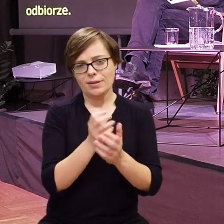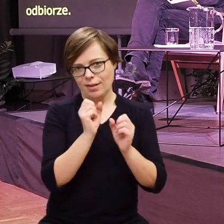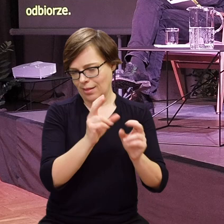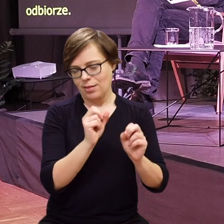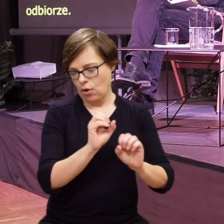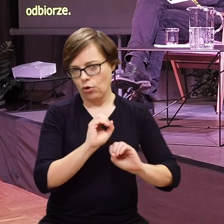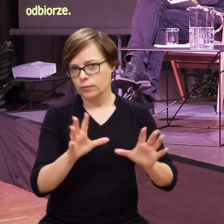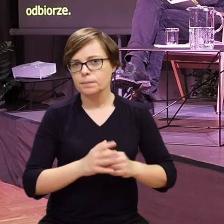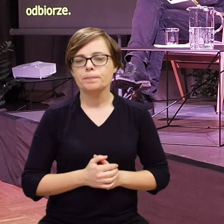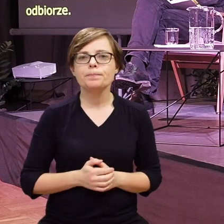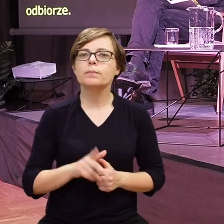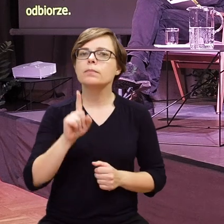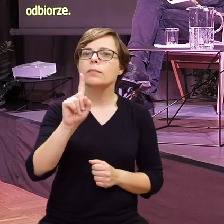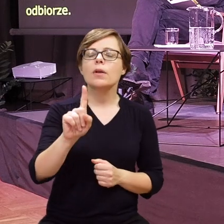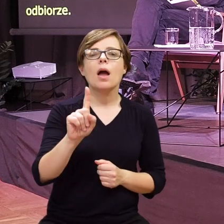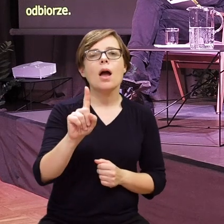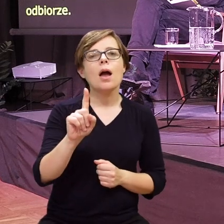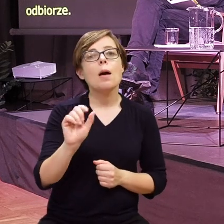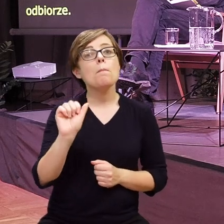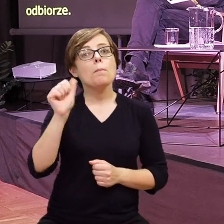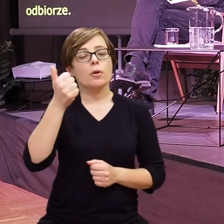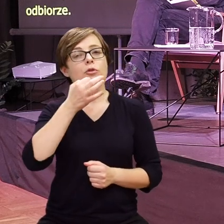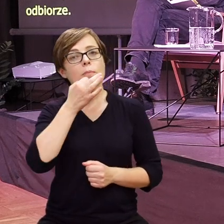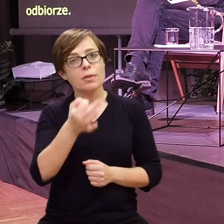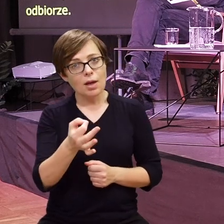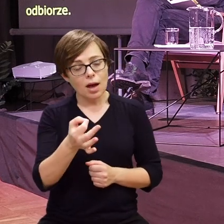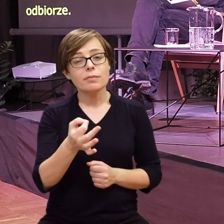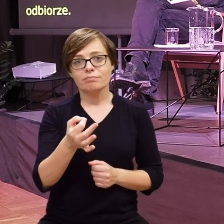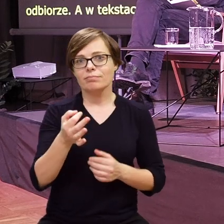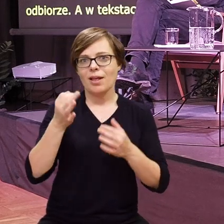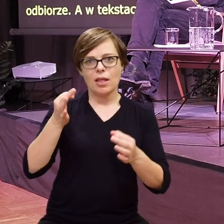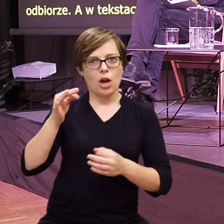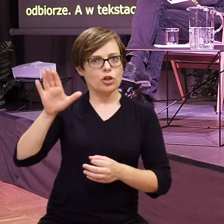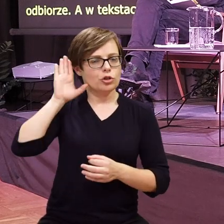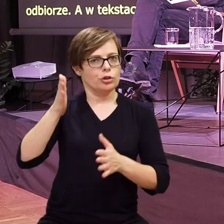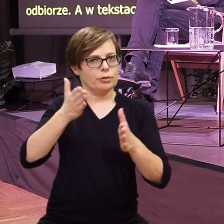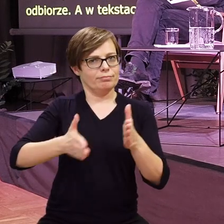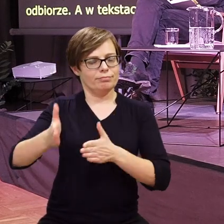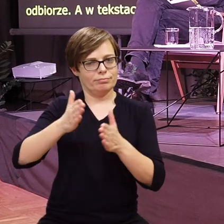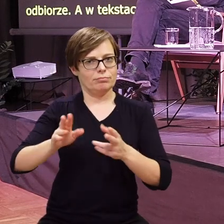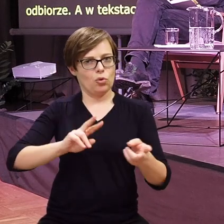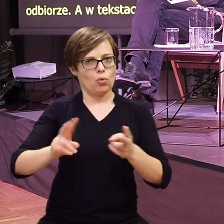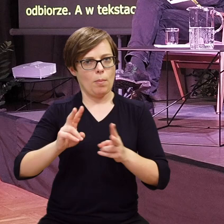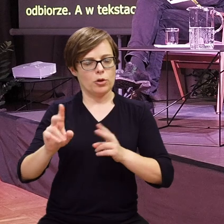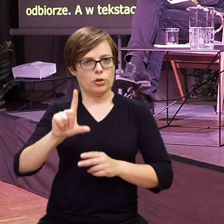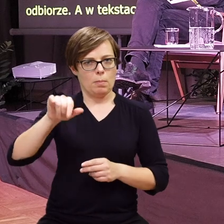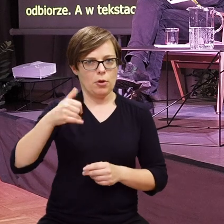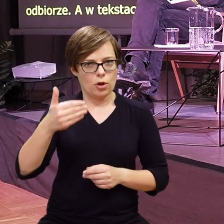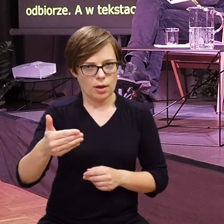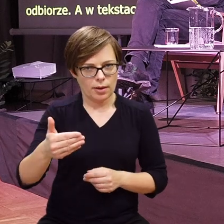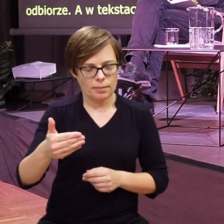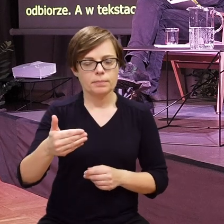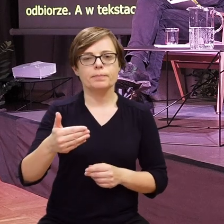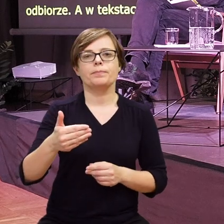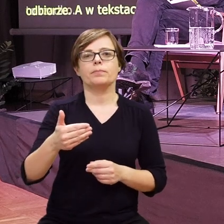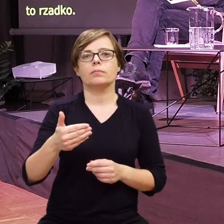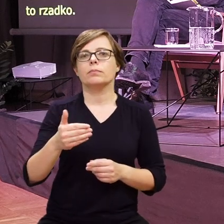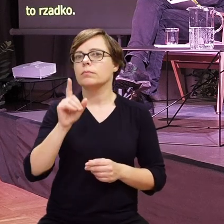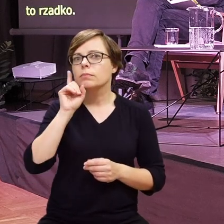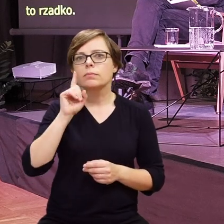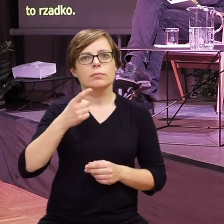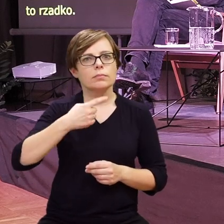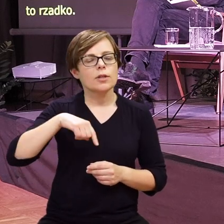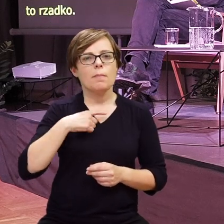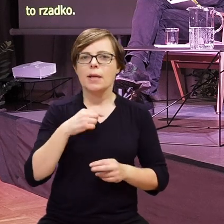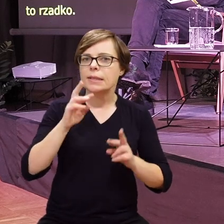bo myślę, że tak jak najbardziej. A jeśli chodzi o pierwsze pytanie, no to trwają prace nad tłumaczeniem nad polski język migowy i